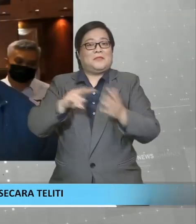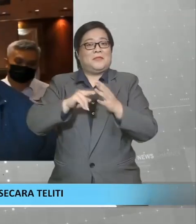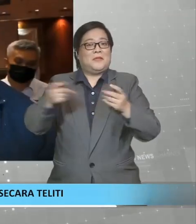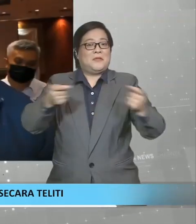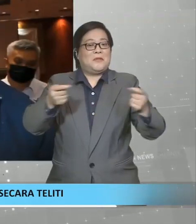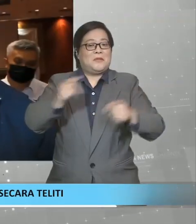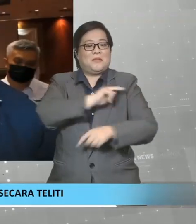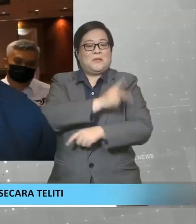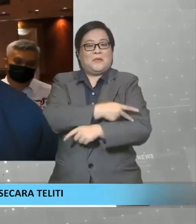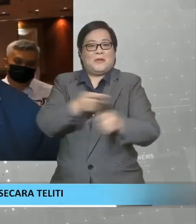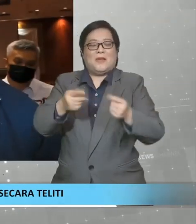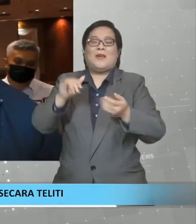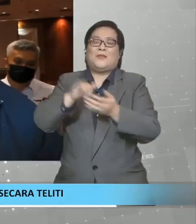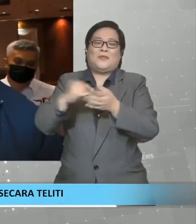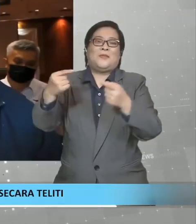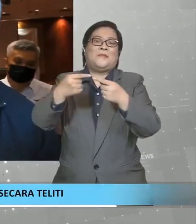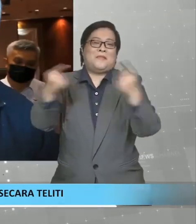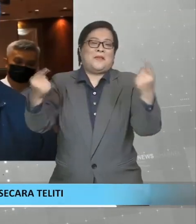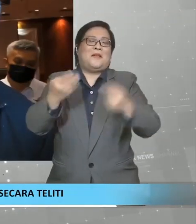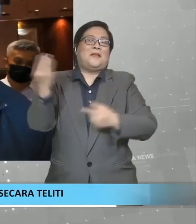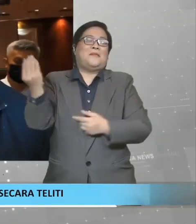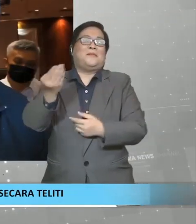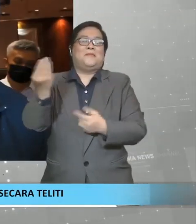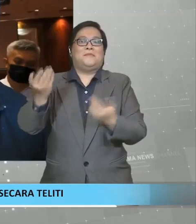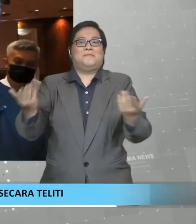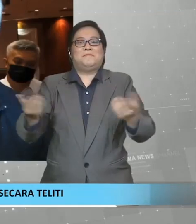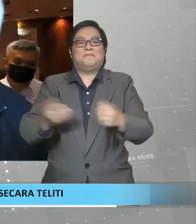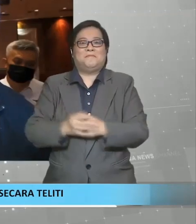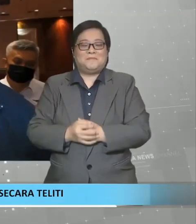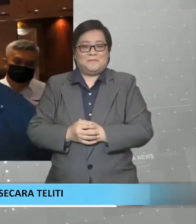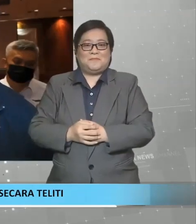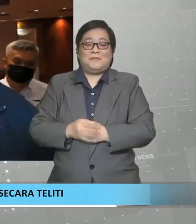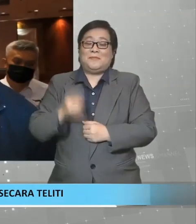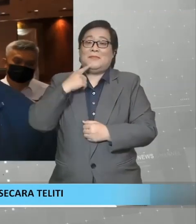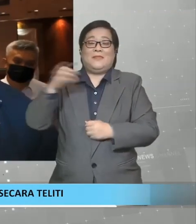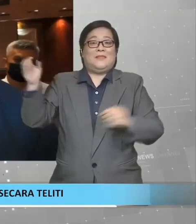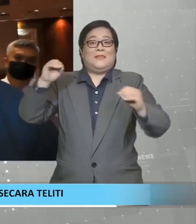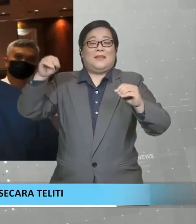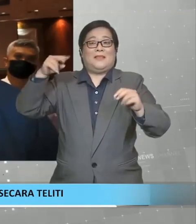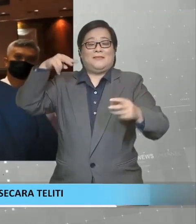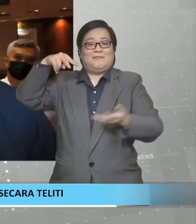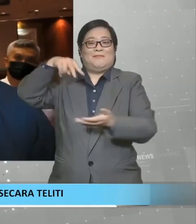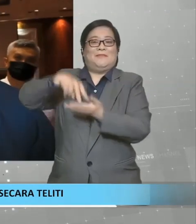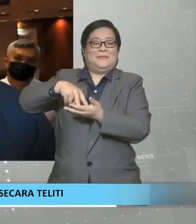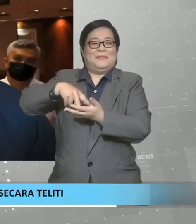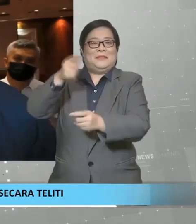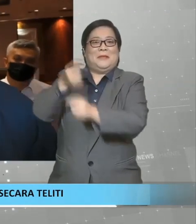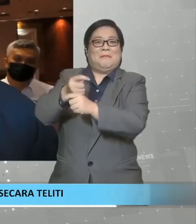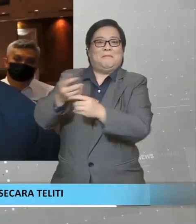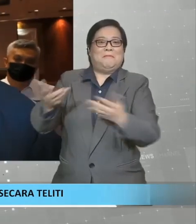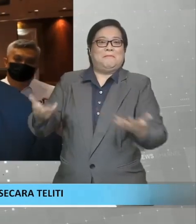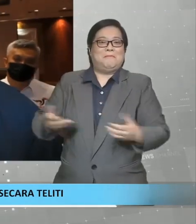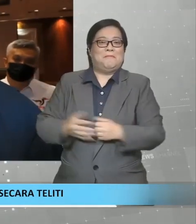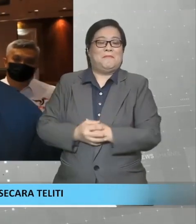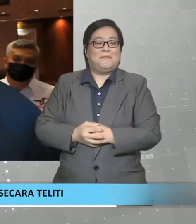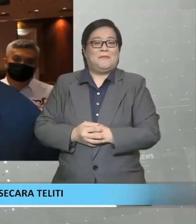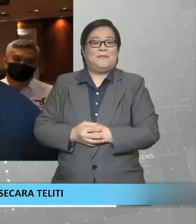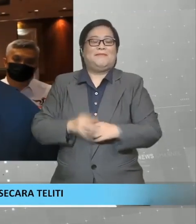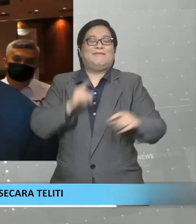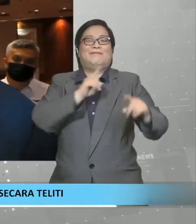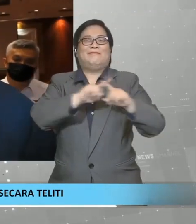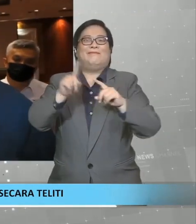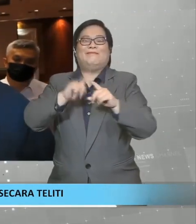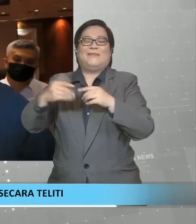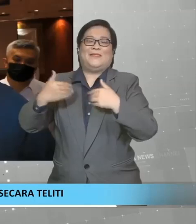Itulah pembangkang, pembangkang dia tak ada pendirian yang tetap, macam-macam,